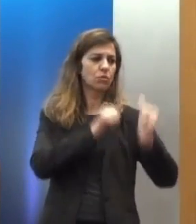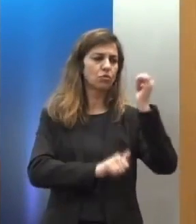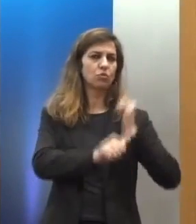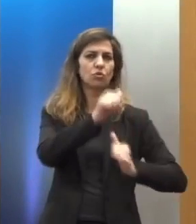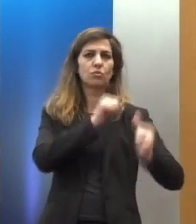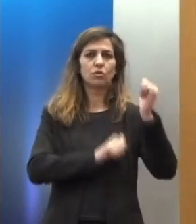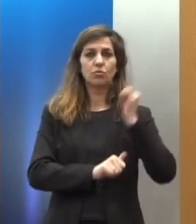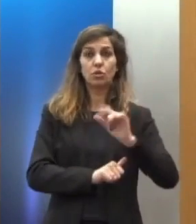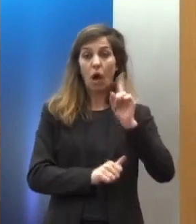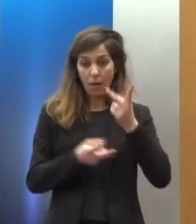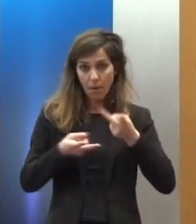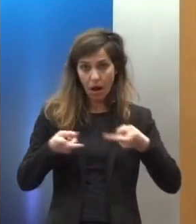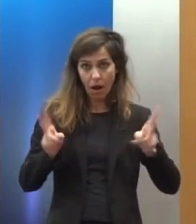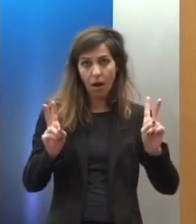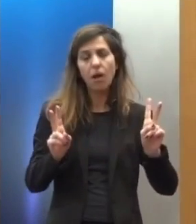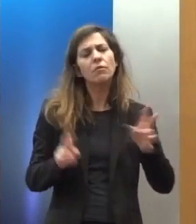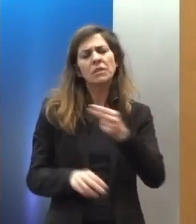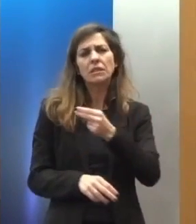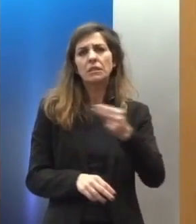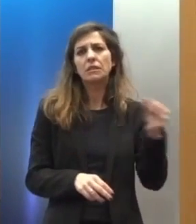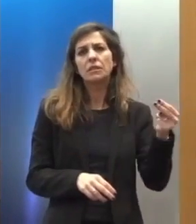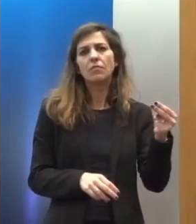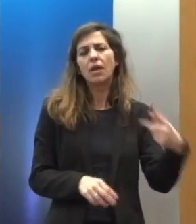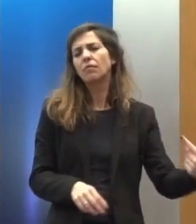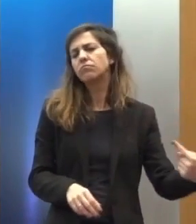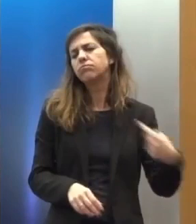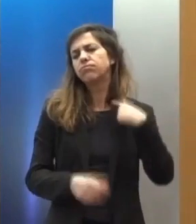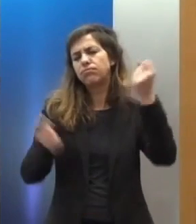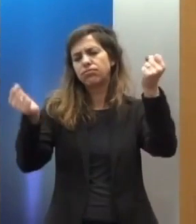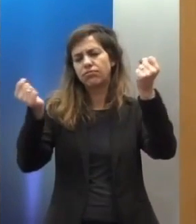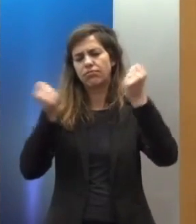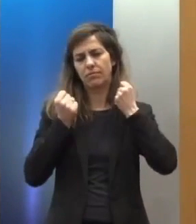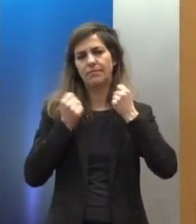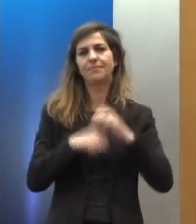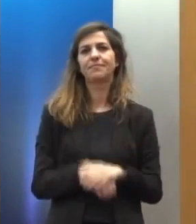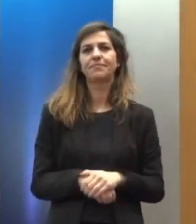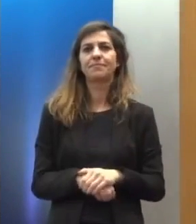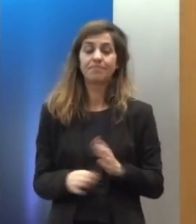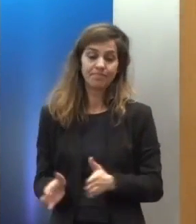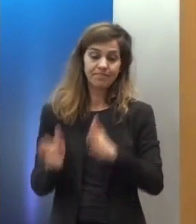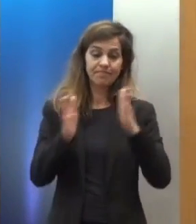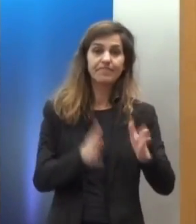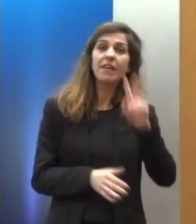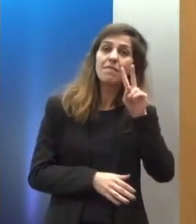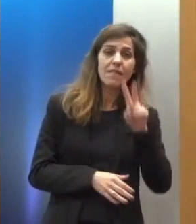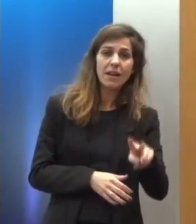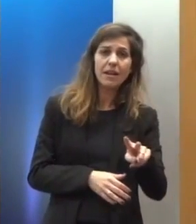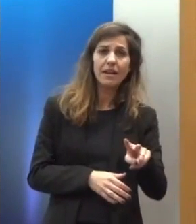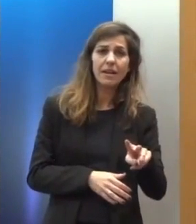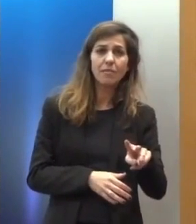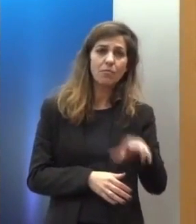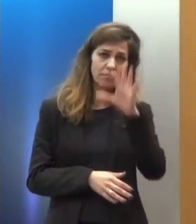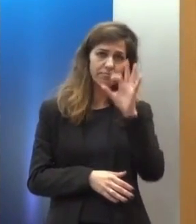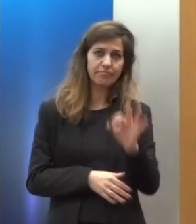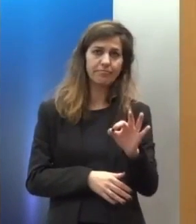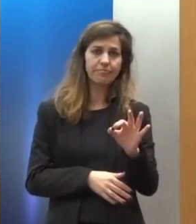επιτρέψουμε να συντελεστεί θα ισοδυναμεί με βαριά ήττα. Απ' τη μια μεριά παρατηρούμε με αμηχανία είναι